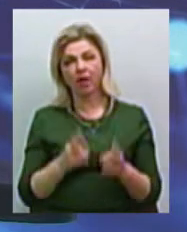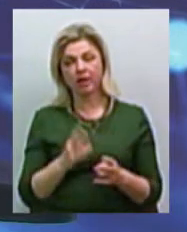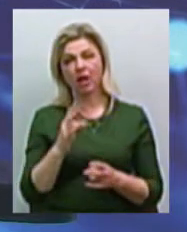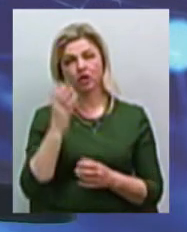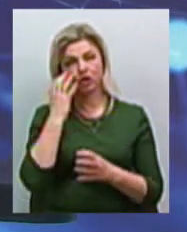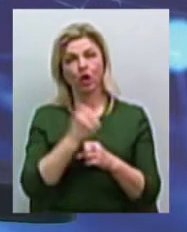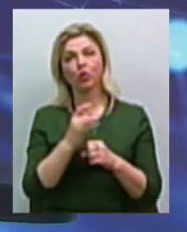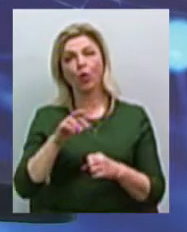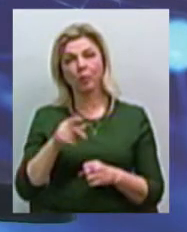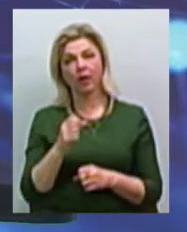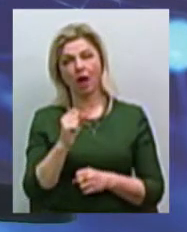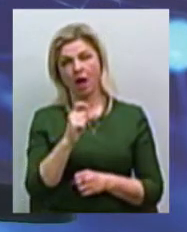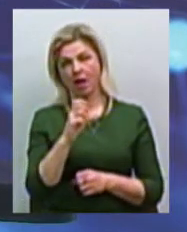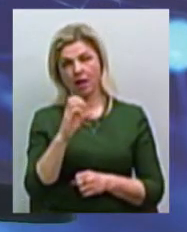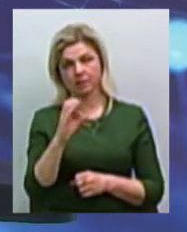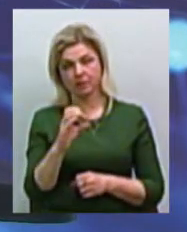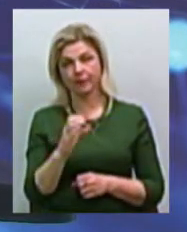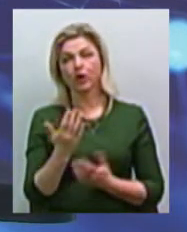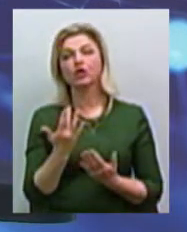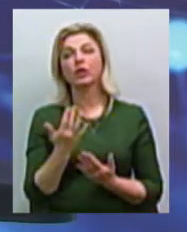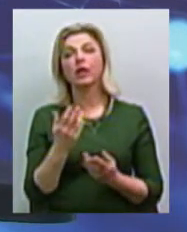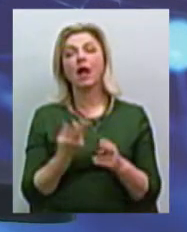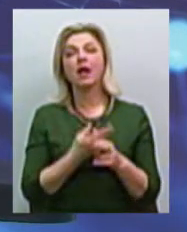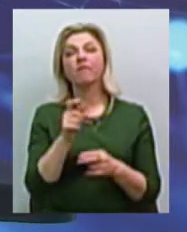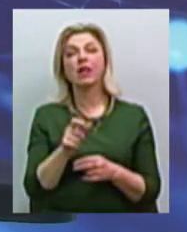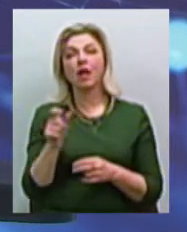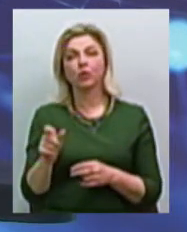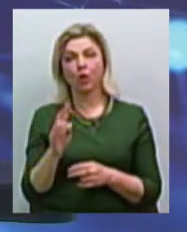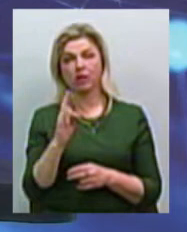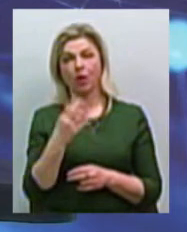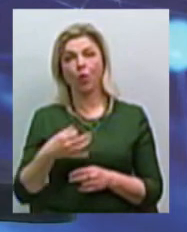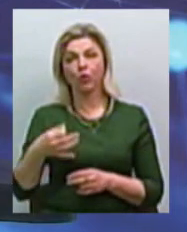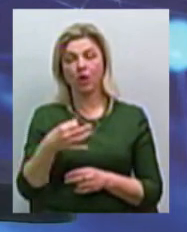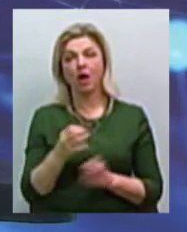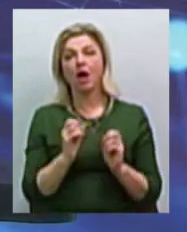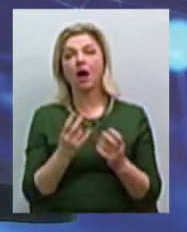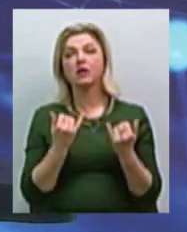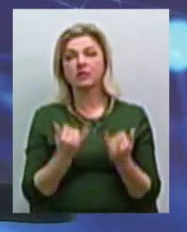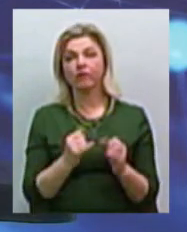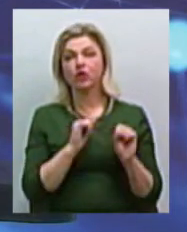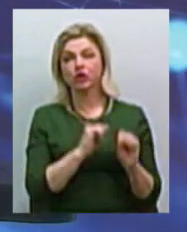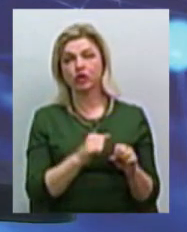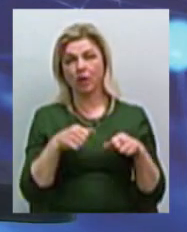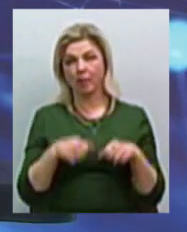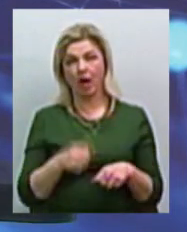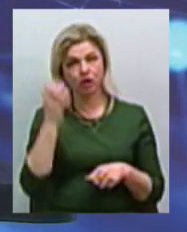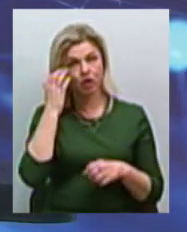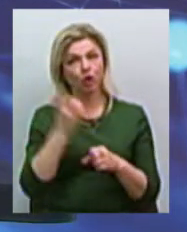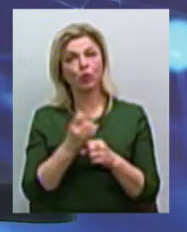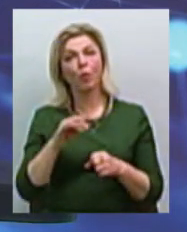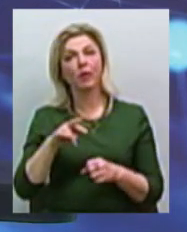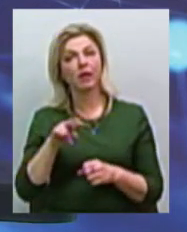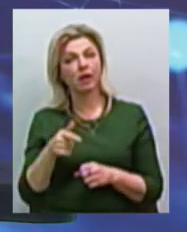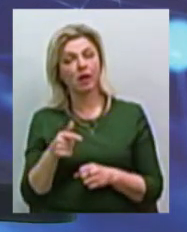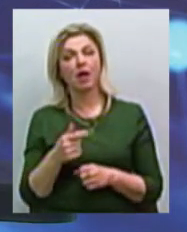Чорнобильській АЕС. Скільки ліквідаторів на Миколаївщині? Як сьогодні захищені права чорнобильців? Чого